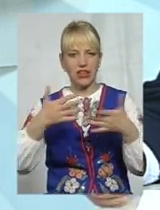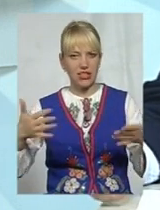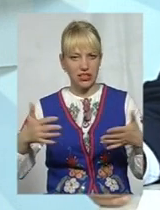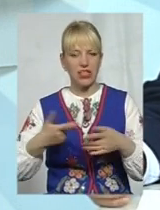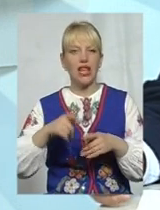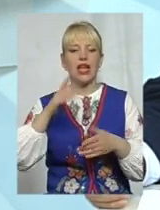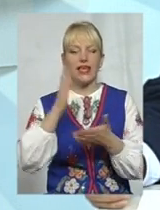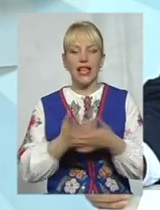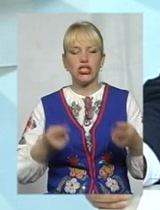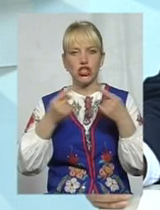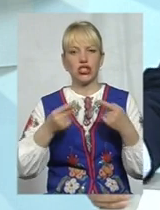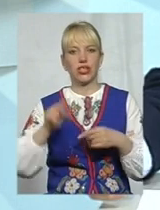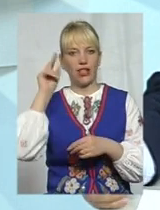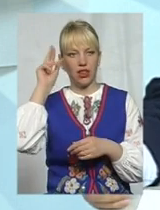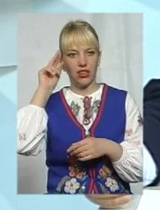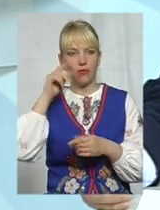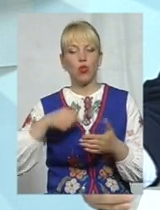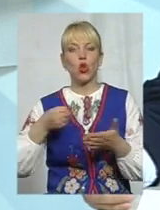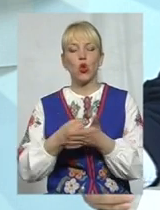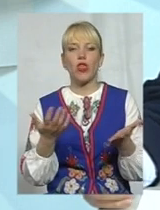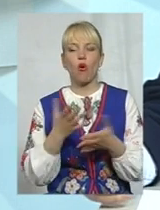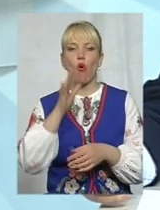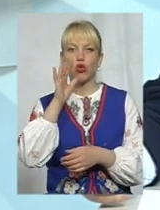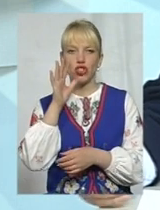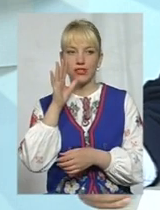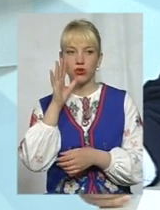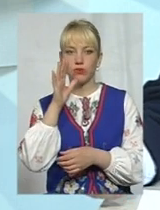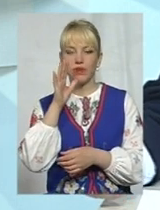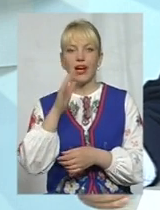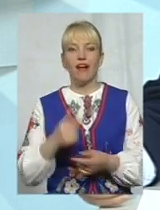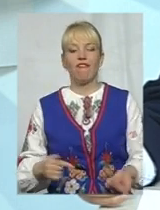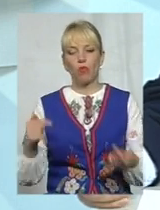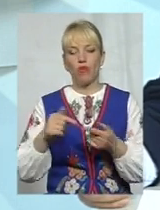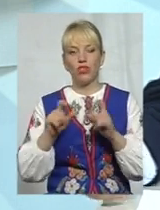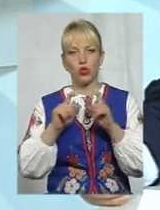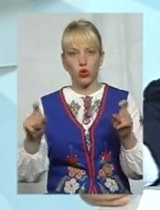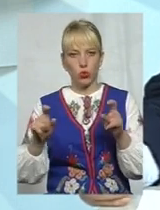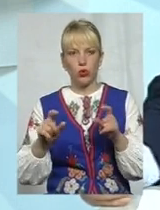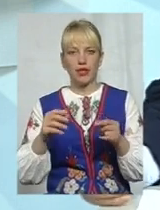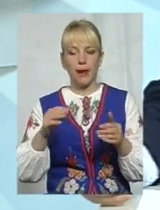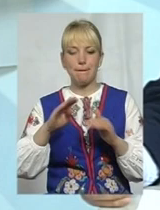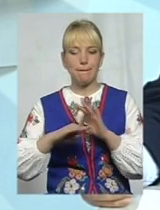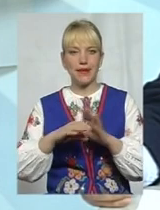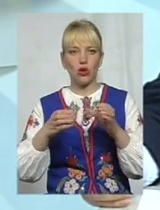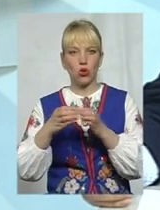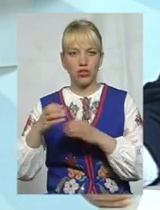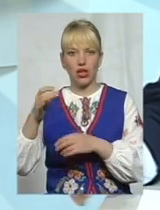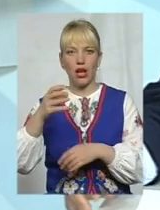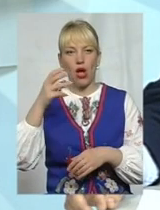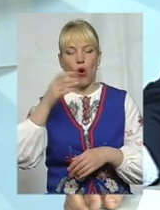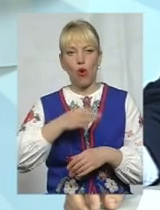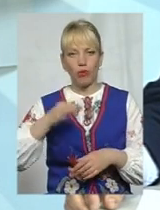є чіткі дати, до якого часу відповідні структурні підрозділи, в тому числі обласної державної